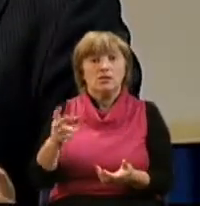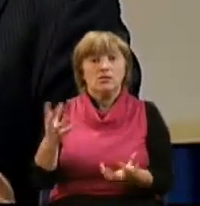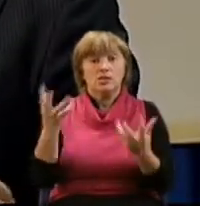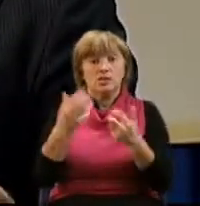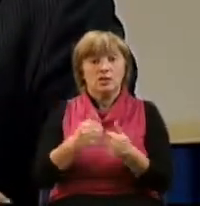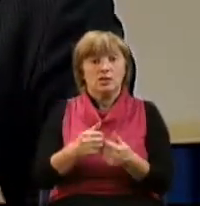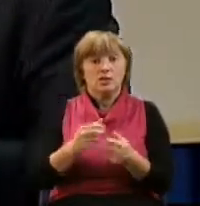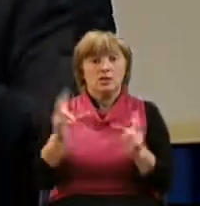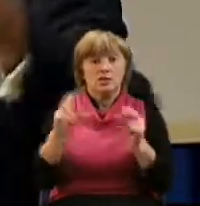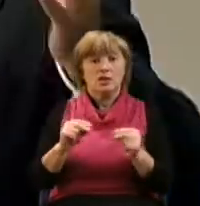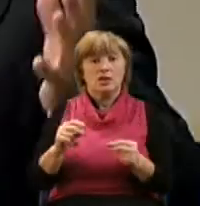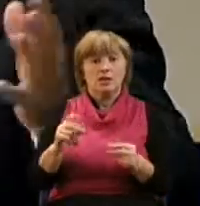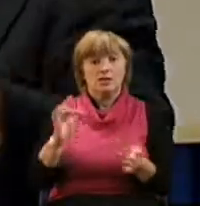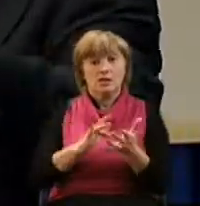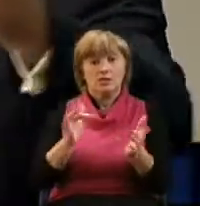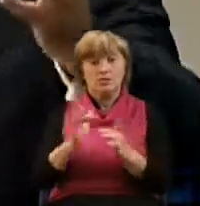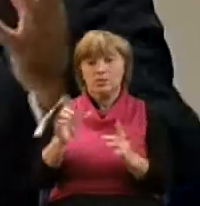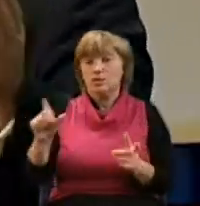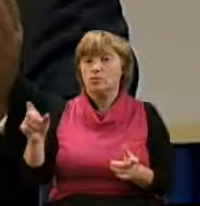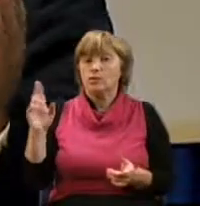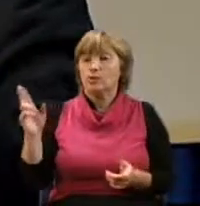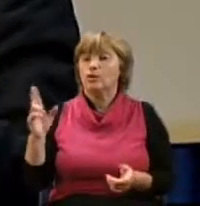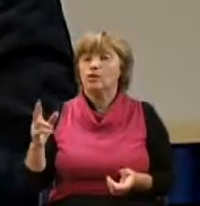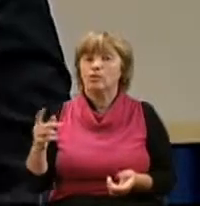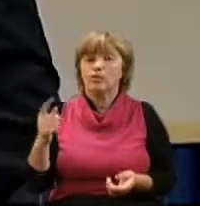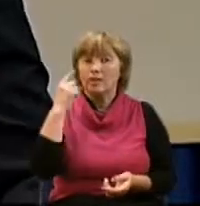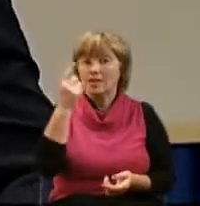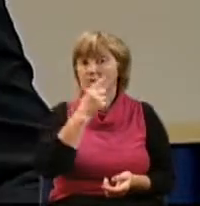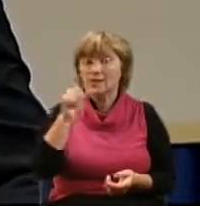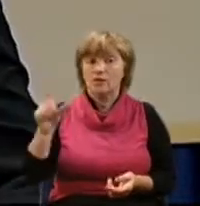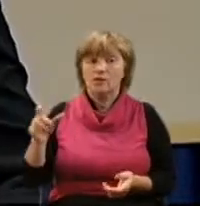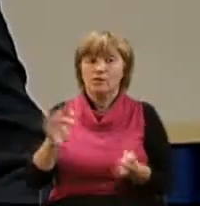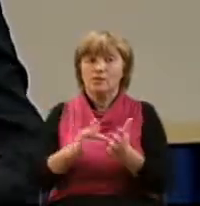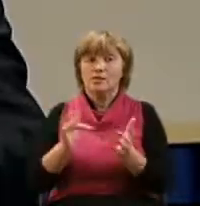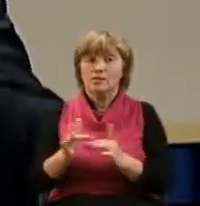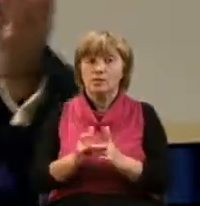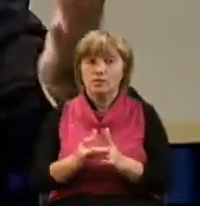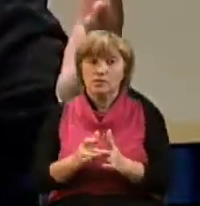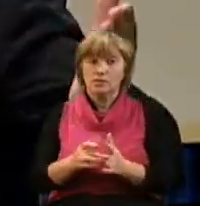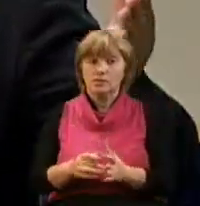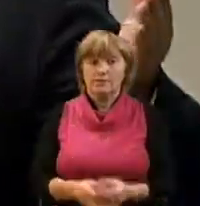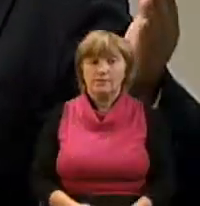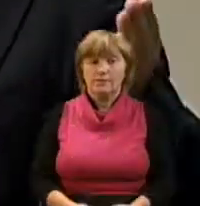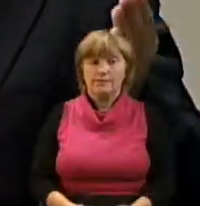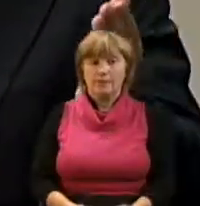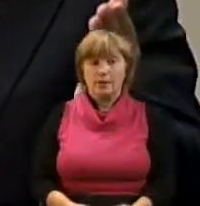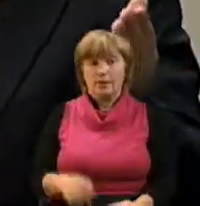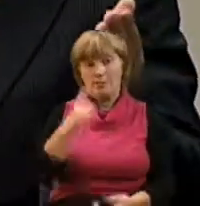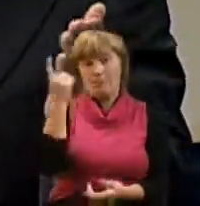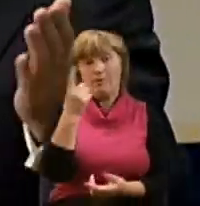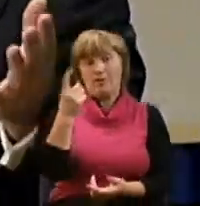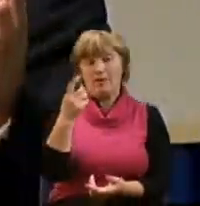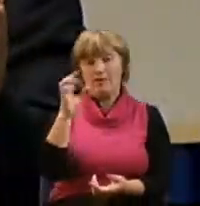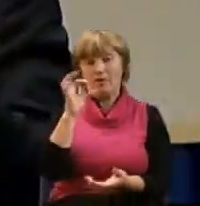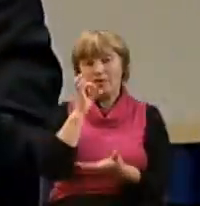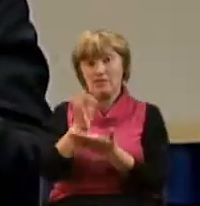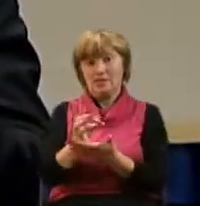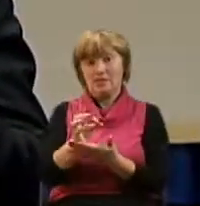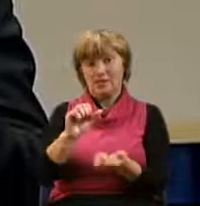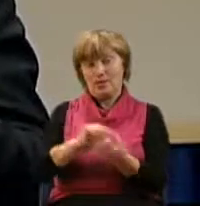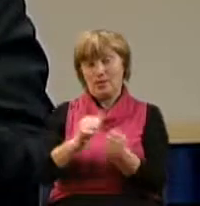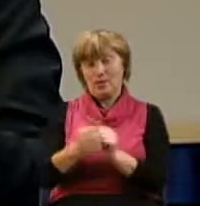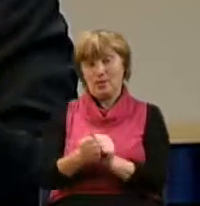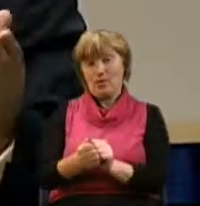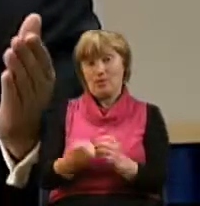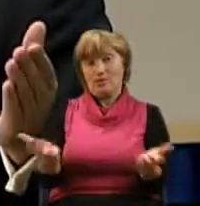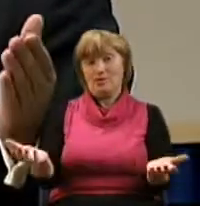меня люди? Как они относятся? Кто я в глазах их? И, конечно же, мы понимаем, кто первый может ответить на этот